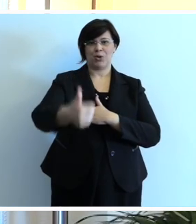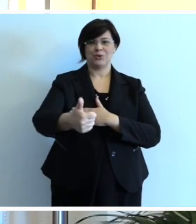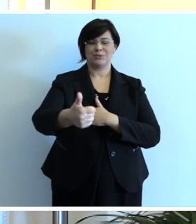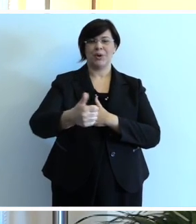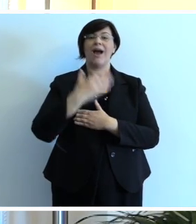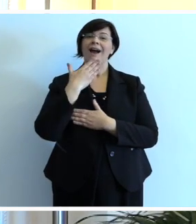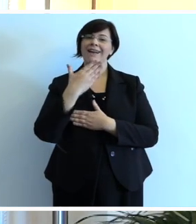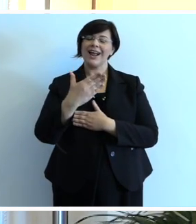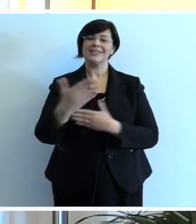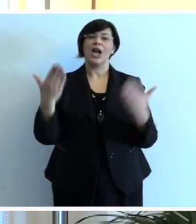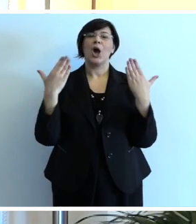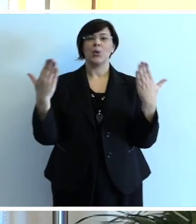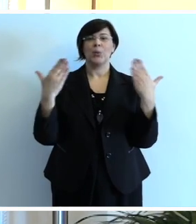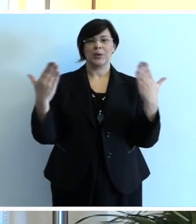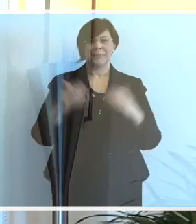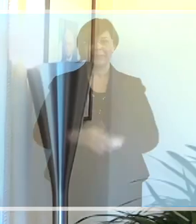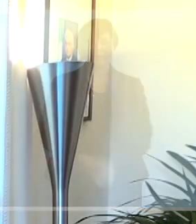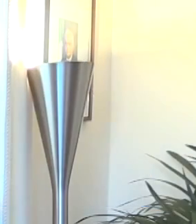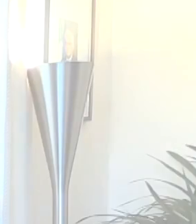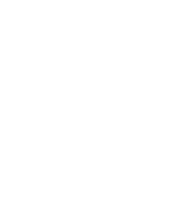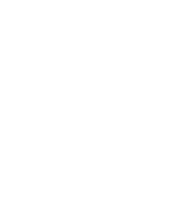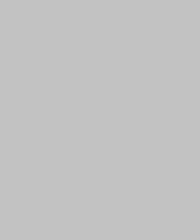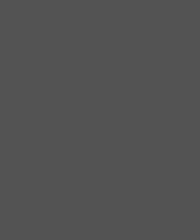2017 per questa città. Grazie e tanti auguri!